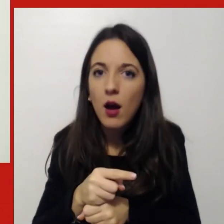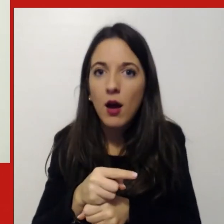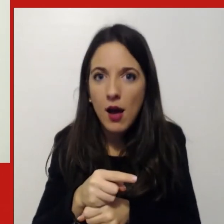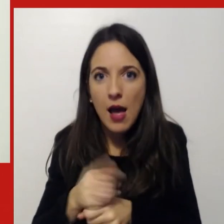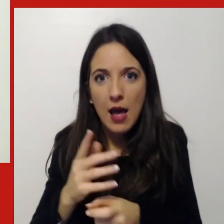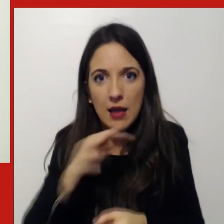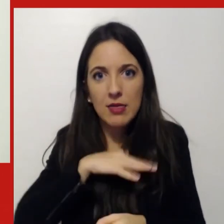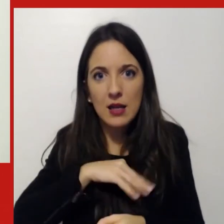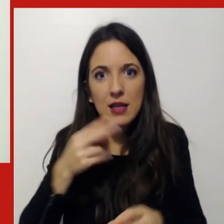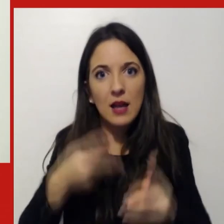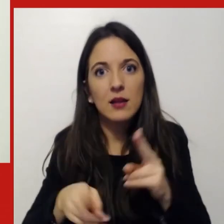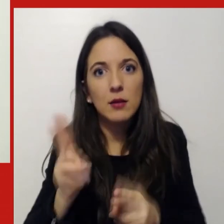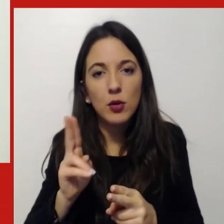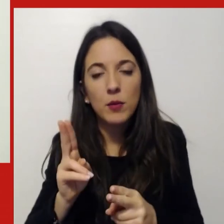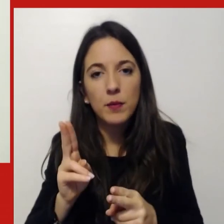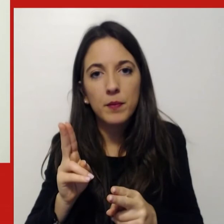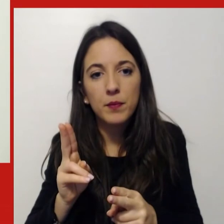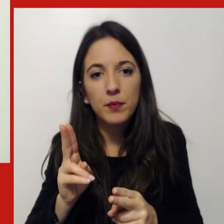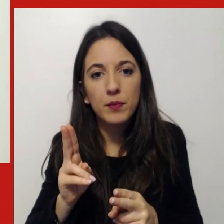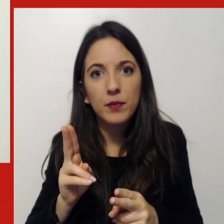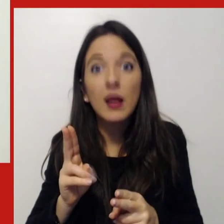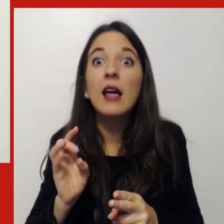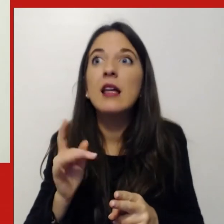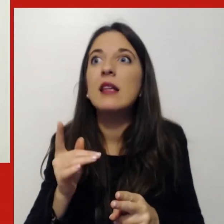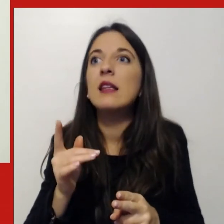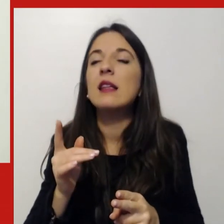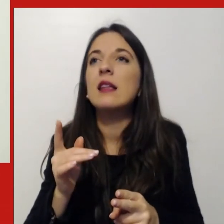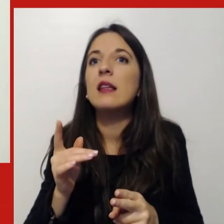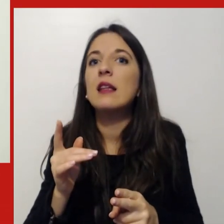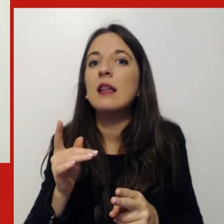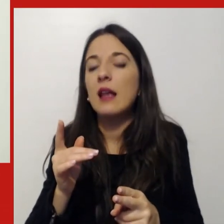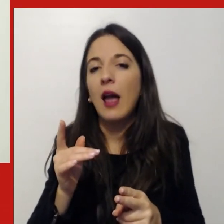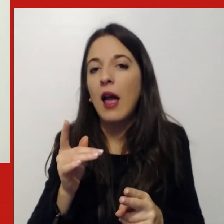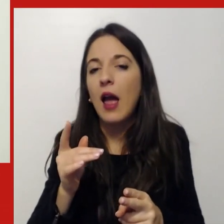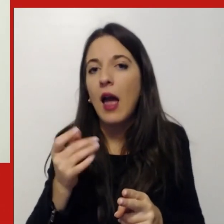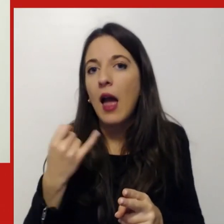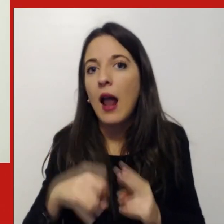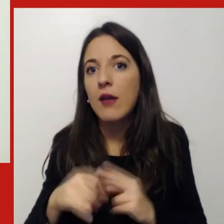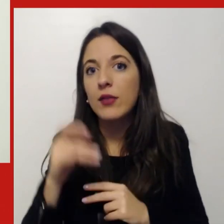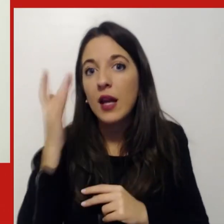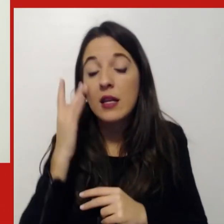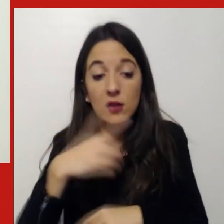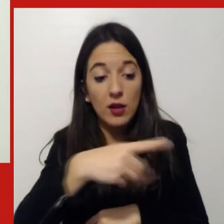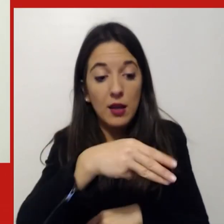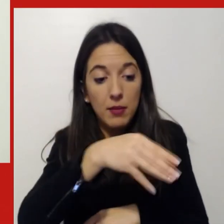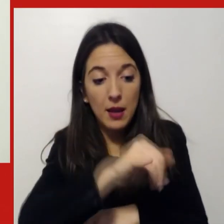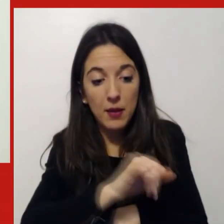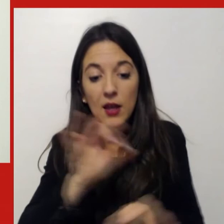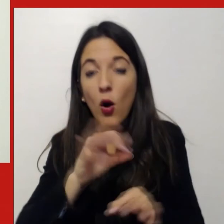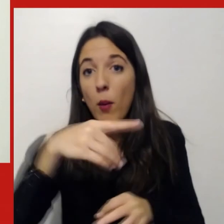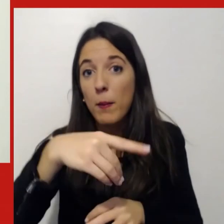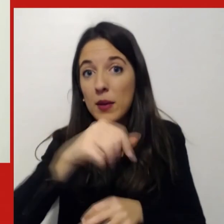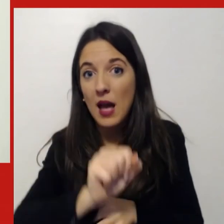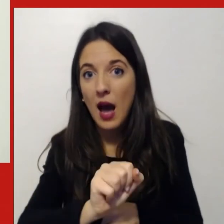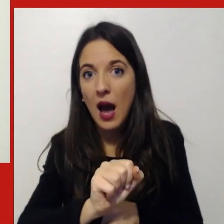condannare una parte della piccola impresa una parte della pubblica amministrazione a risultare diciamo non attrattive per i